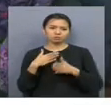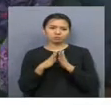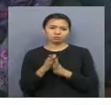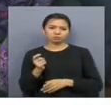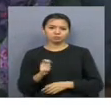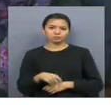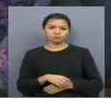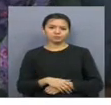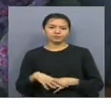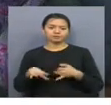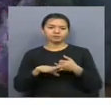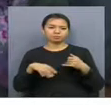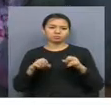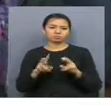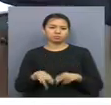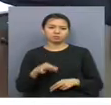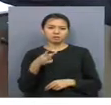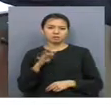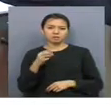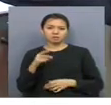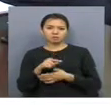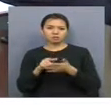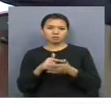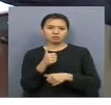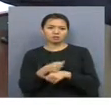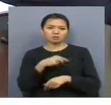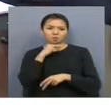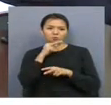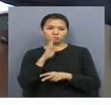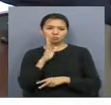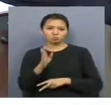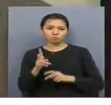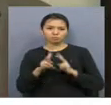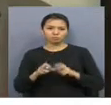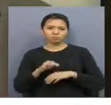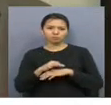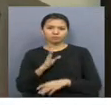Жер ғатнастары мамандары Сергейдің сұрағын басты назарға қойып, бақылау қалды.